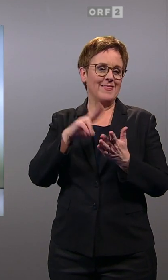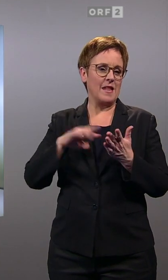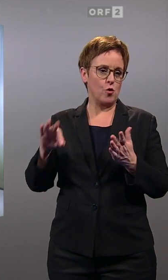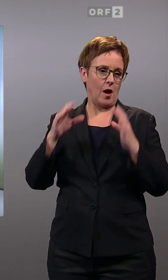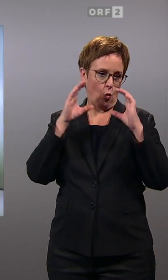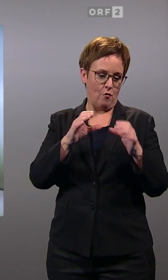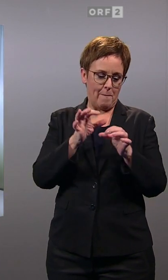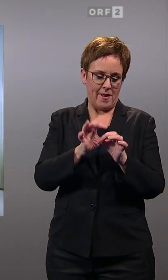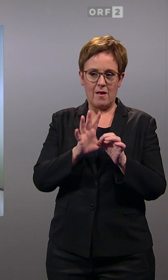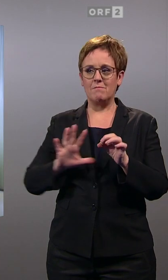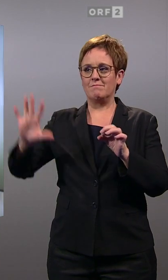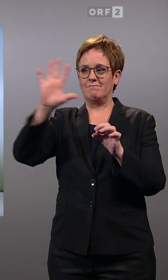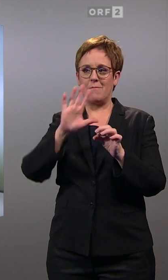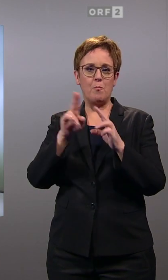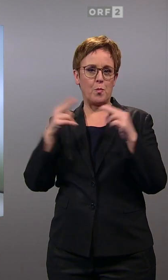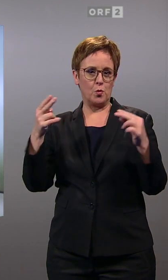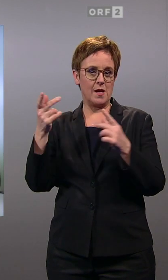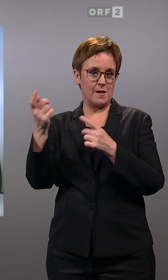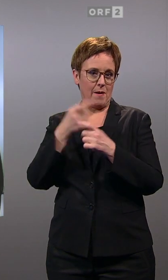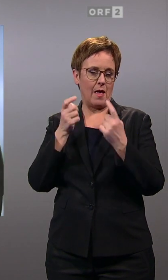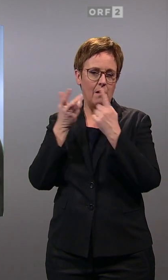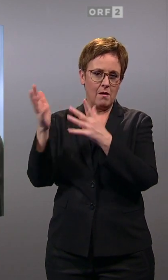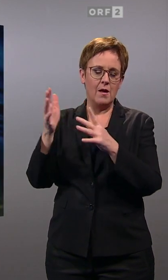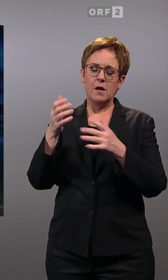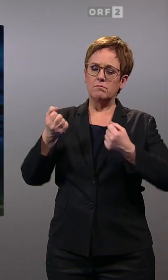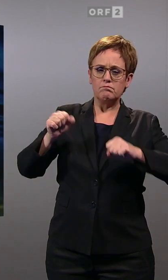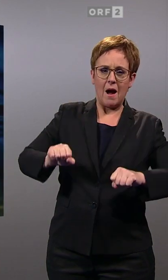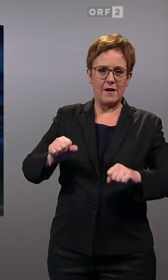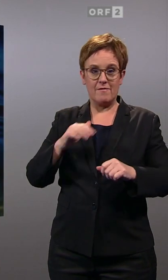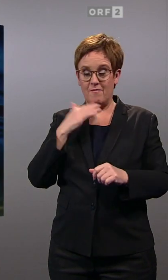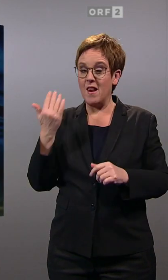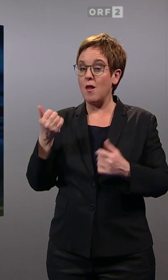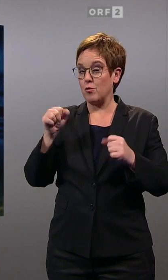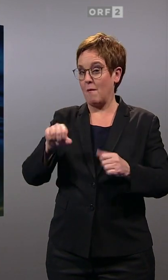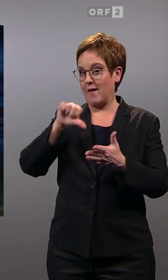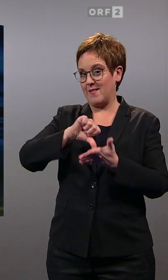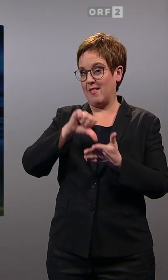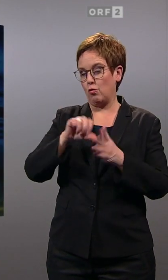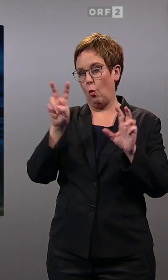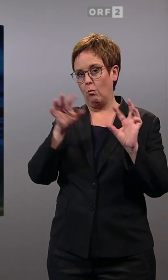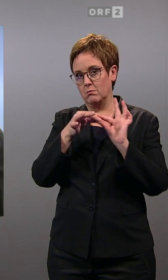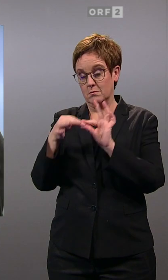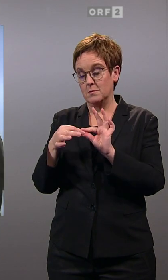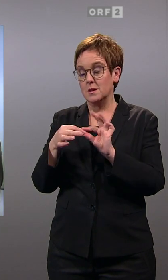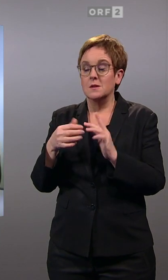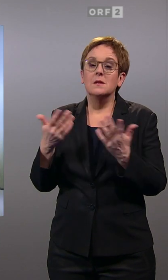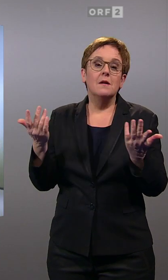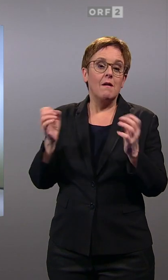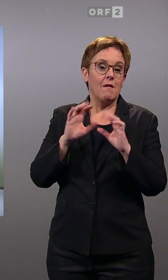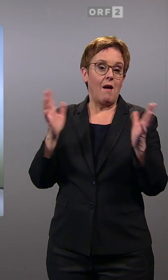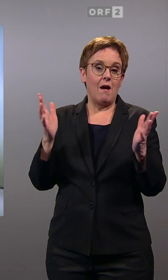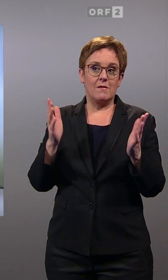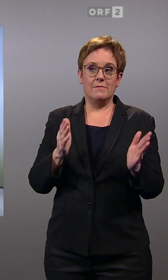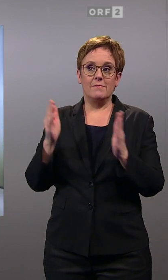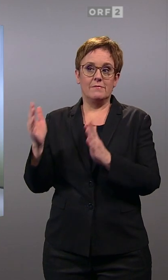Bundespartei. Eine sehr starke, ein Kraftzentrum immer gewesen und auch ein Machtzentrum gewesen. Das bedeutet natürlich, dass auf der anderen Seite